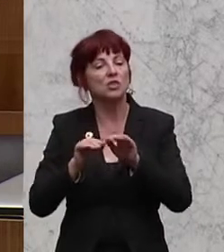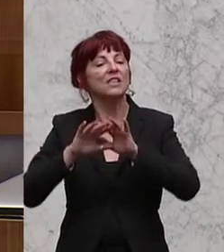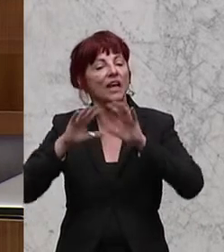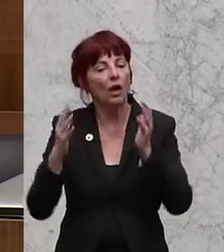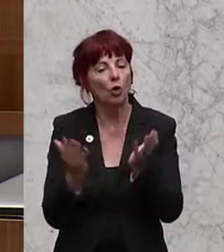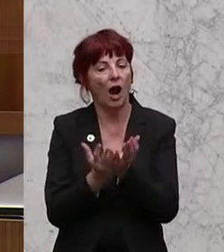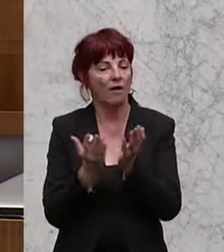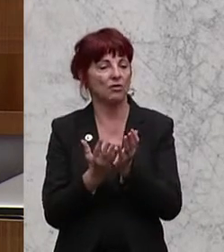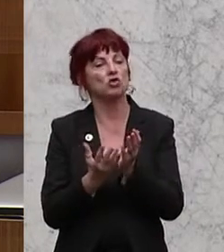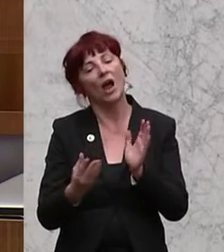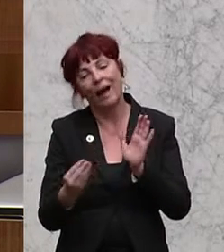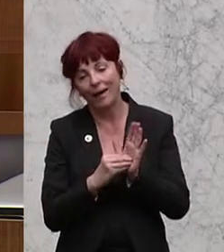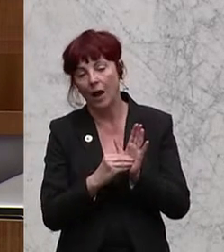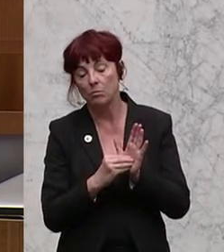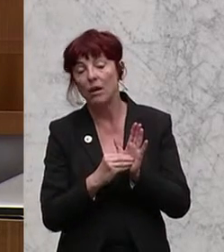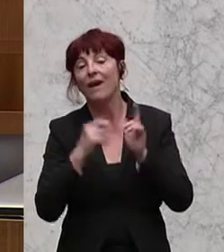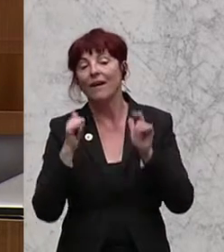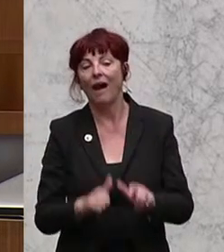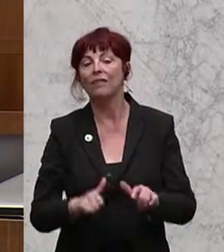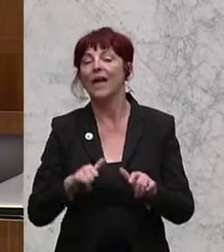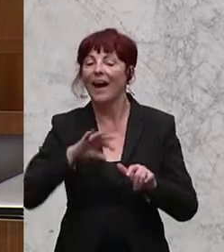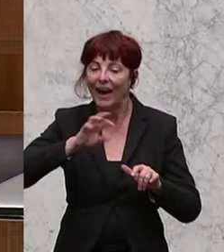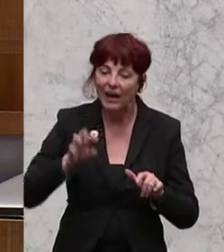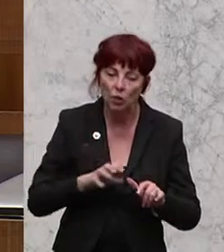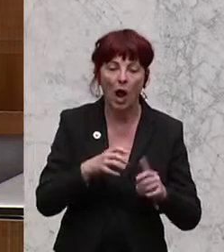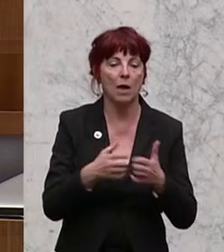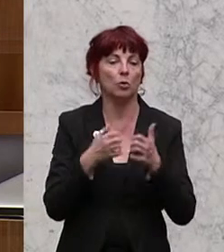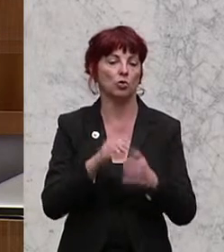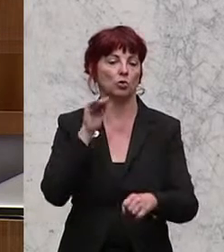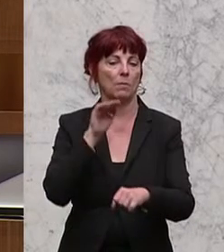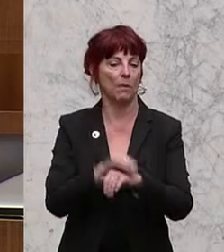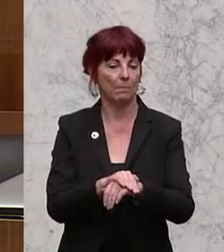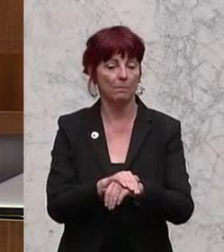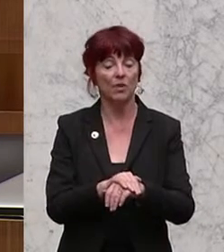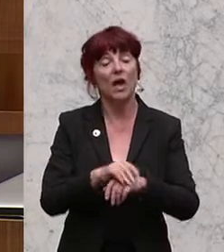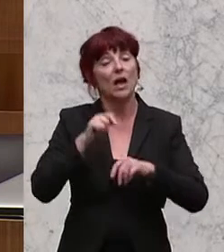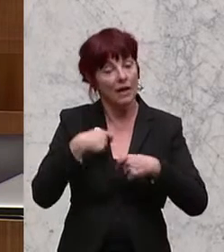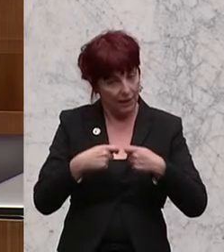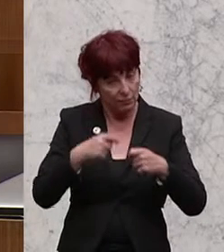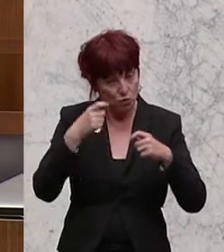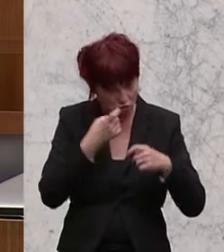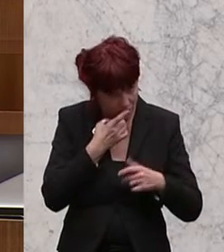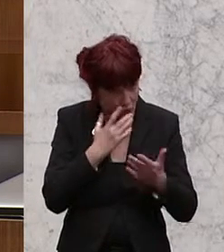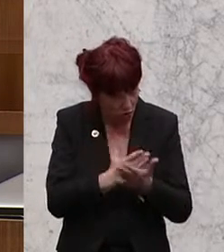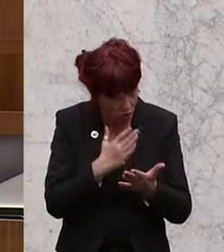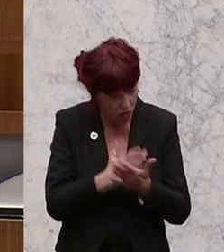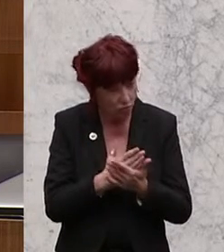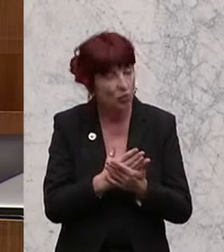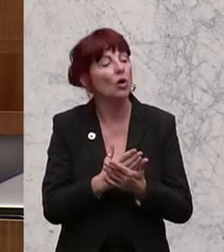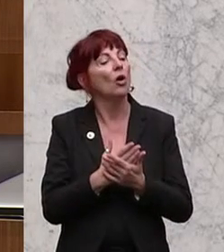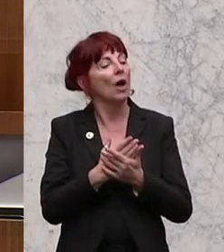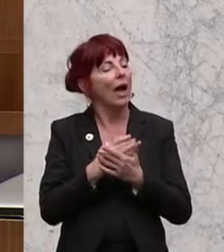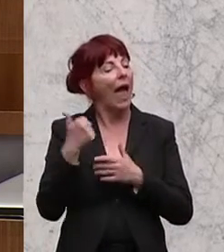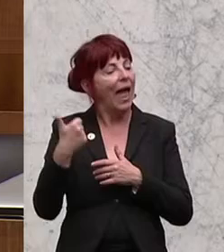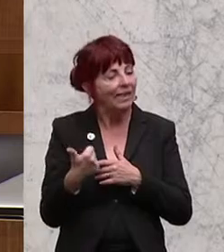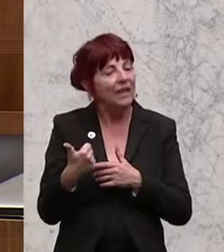um hier Produkte regional einzugrenzen. Und ich gebe dir recht, es gibt in Österreich einige, die den Konsumenten